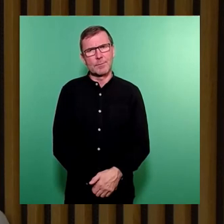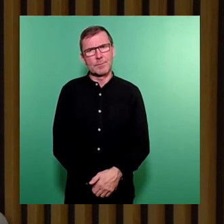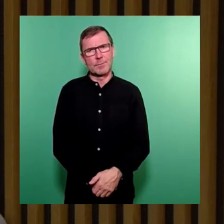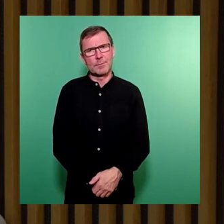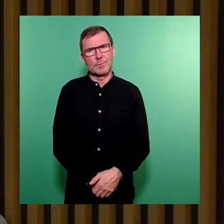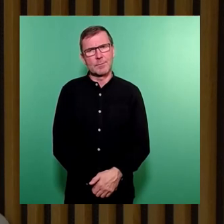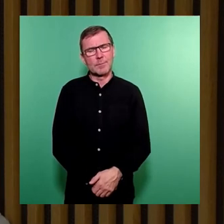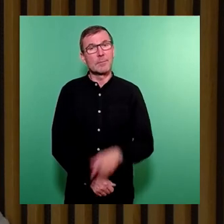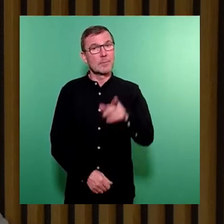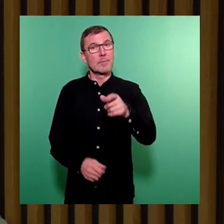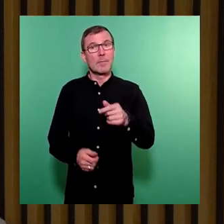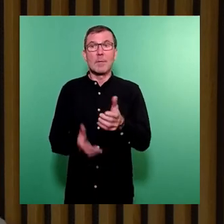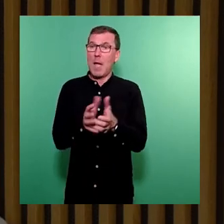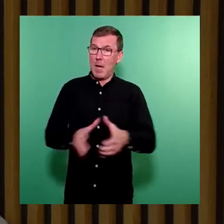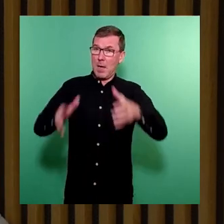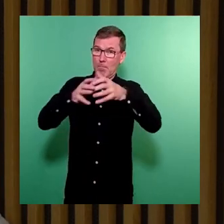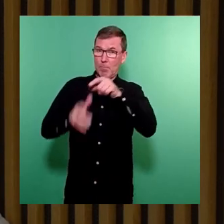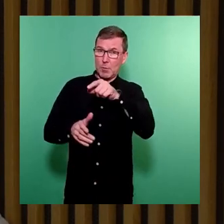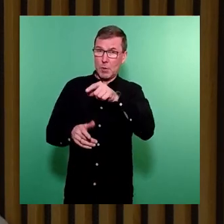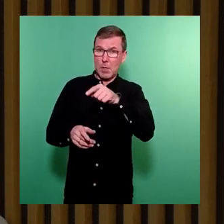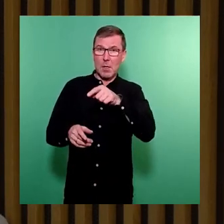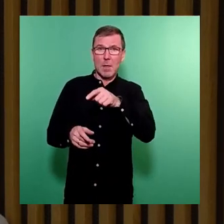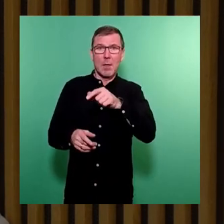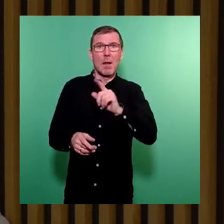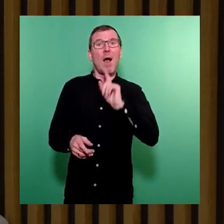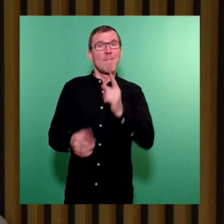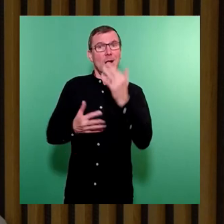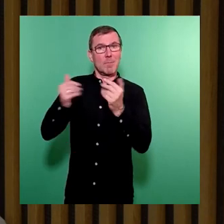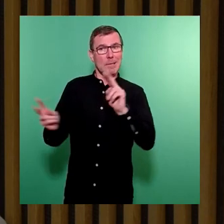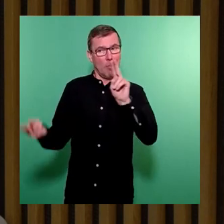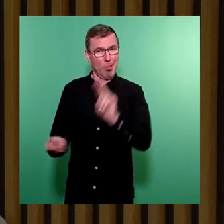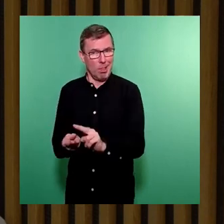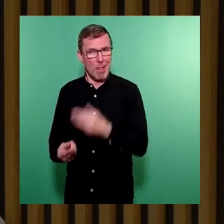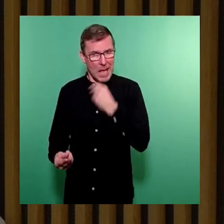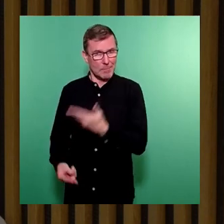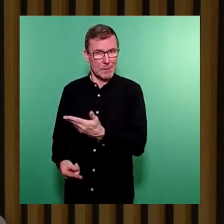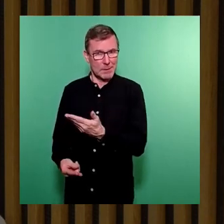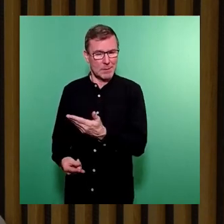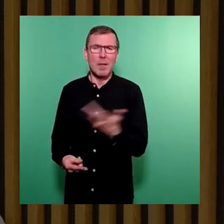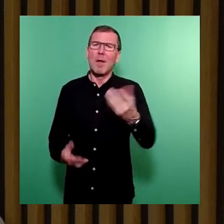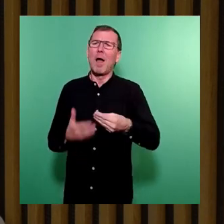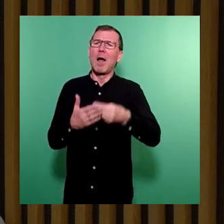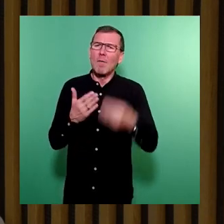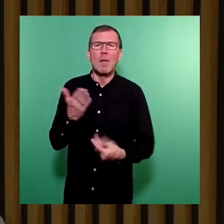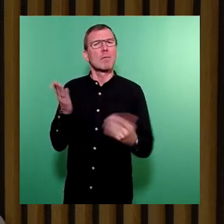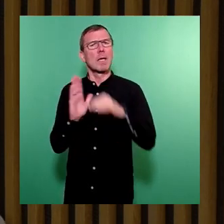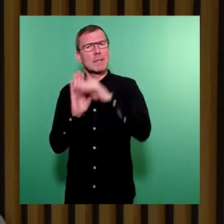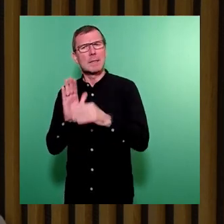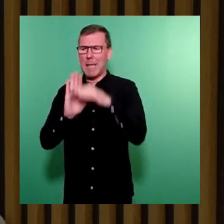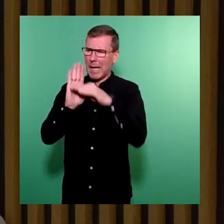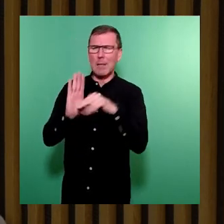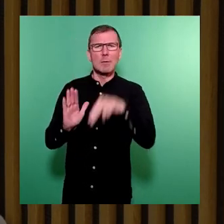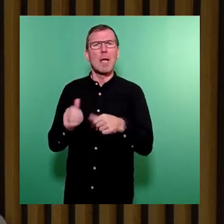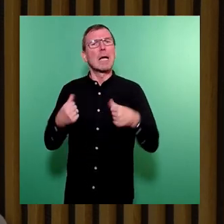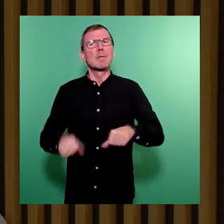Wurde das Budget an dieser Stelle unter Umständen kleingerechnet? Aus welcher vertraglichen oder gesetzlichen Regelung ergibt sich zwingend die